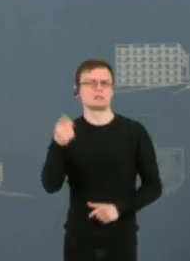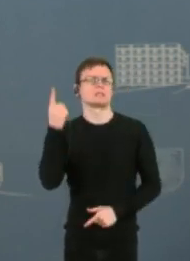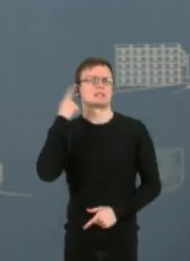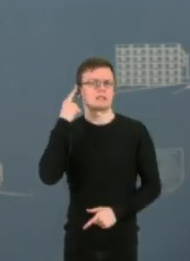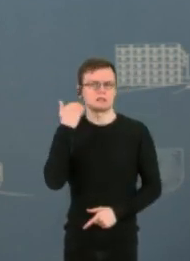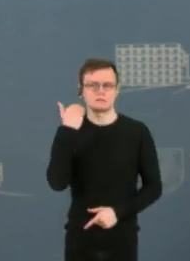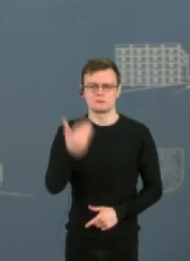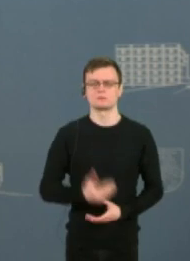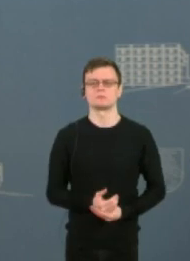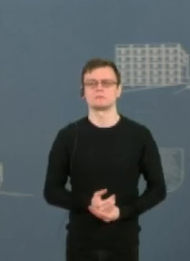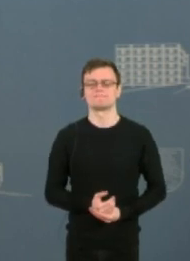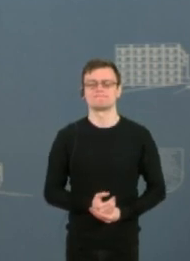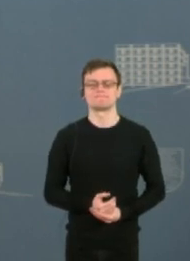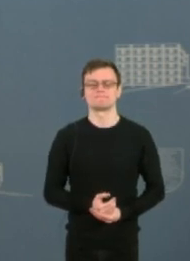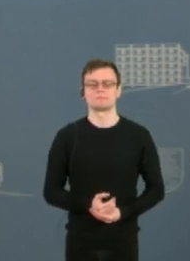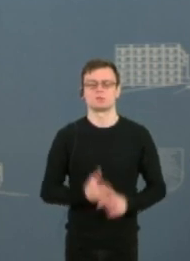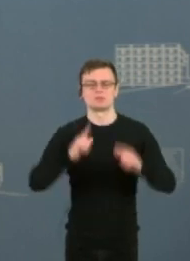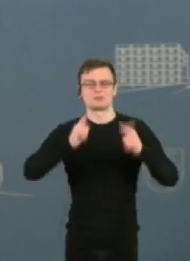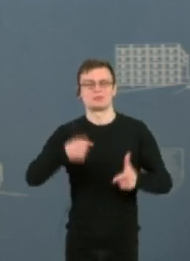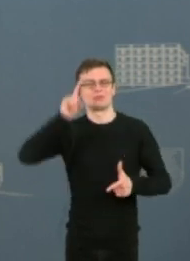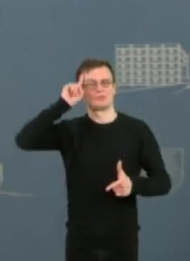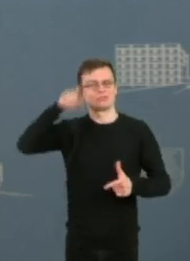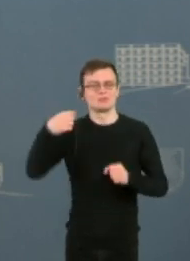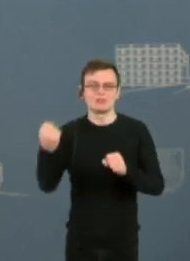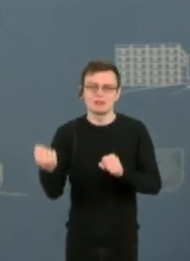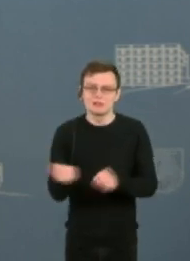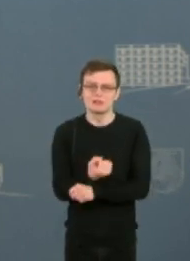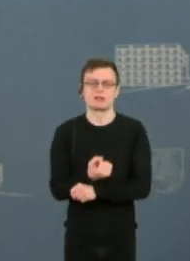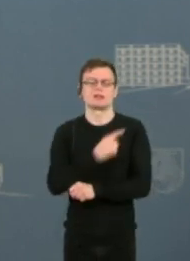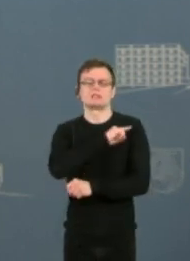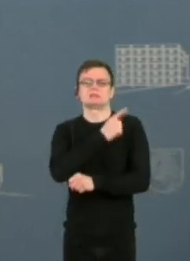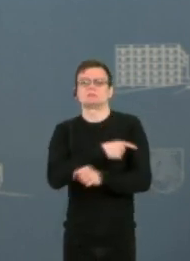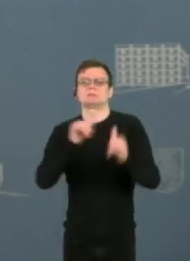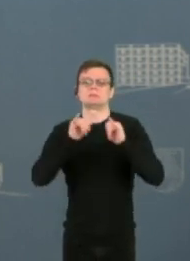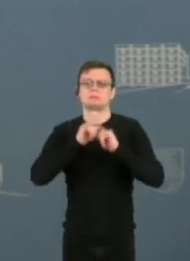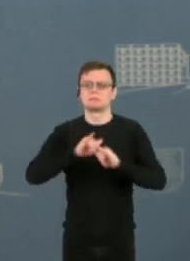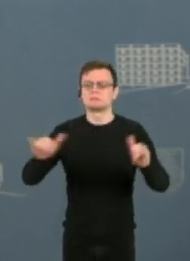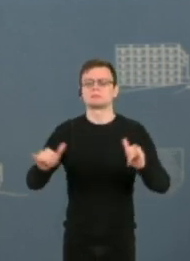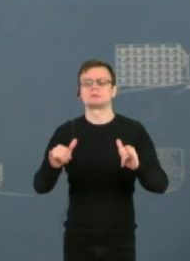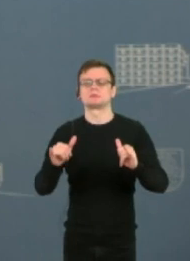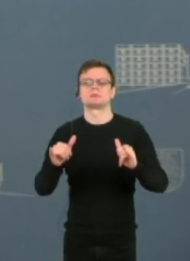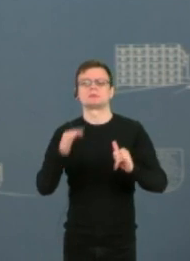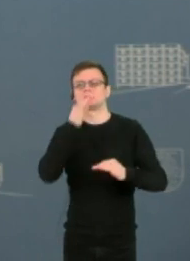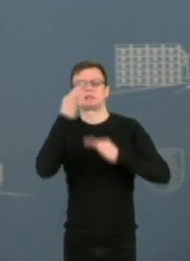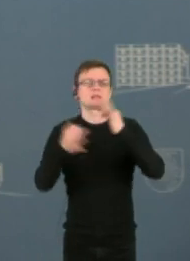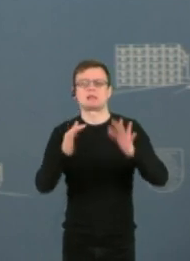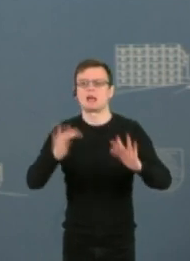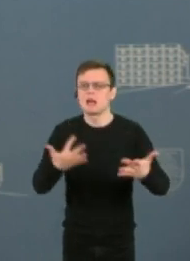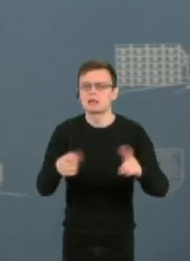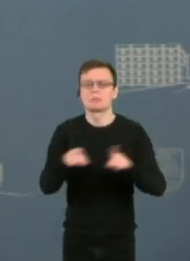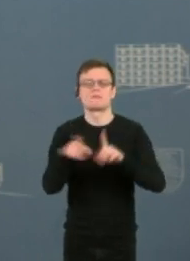ir esame tikri, kad reikia stiprinti ne tik retoriką, bet ir imtis konkrečių veiksmų.